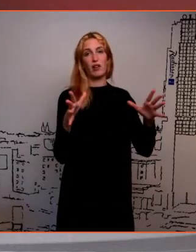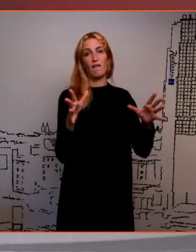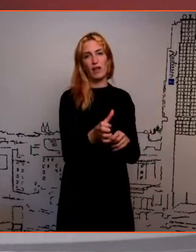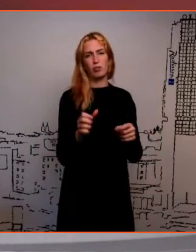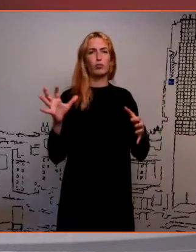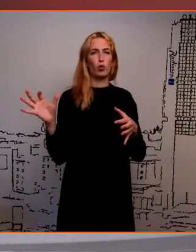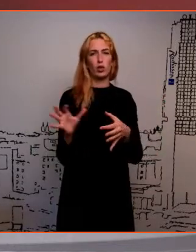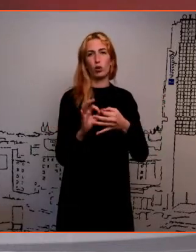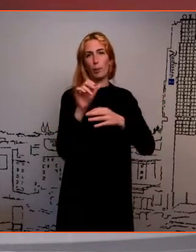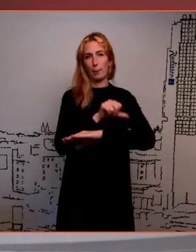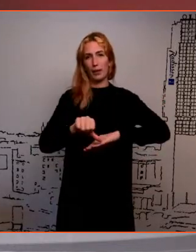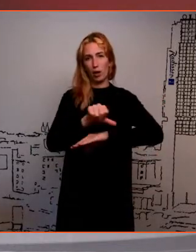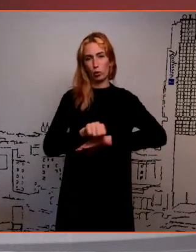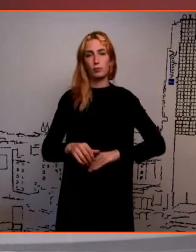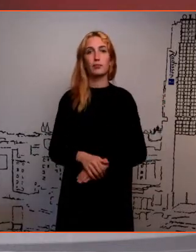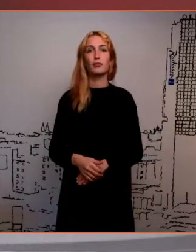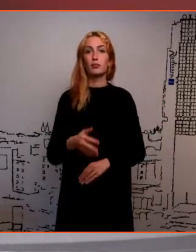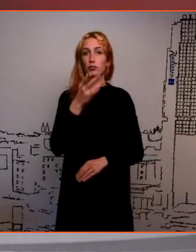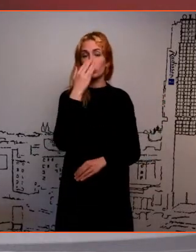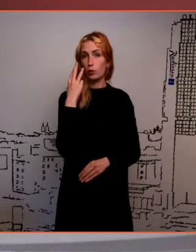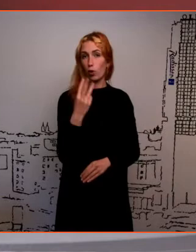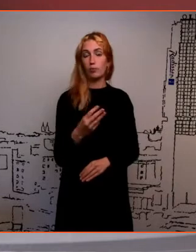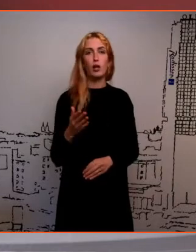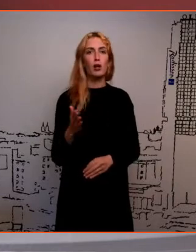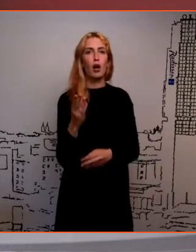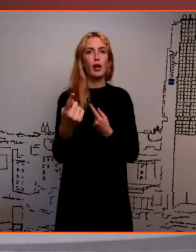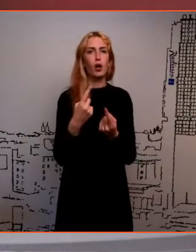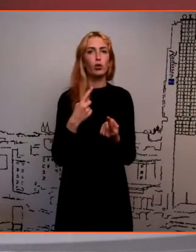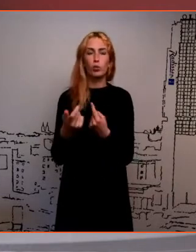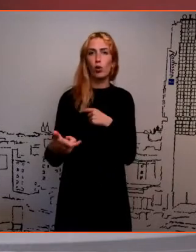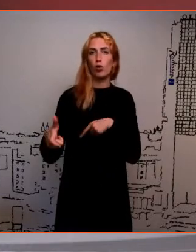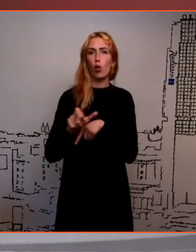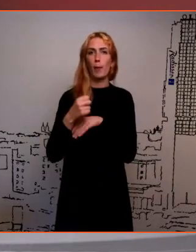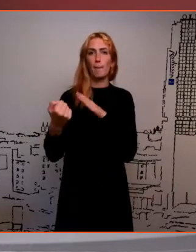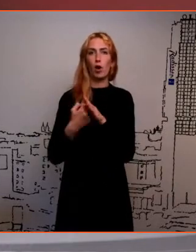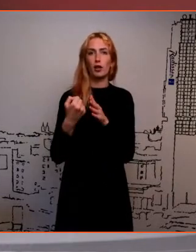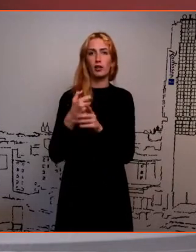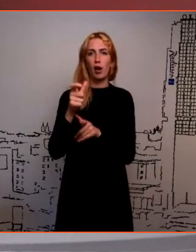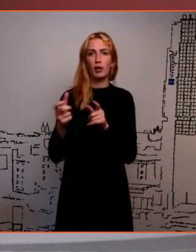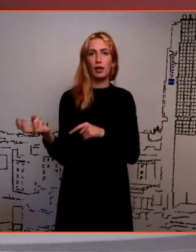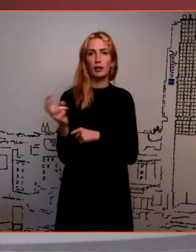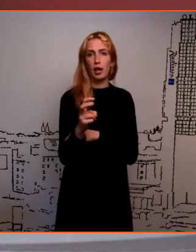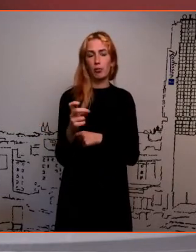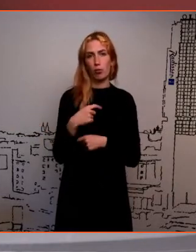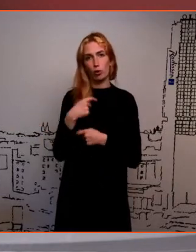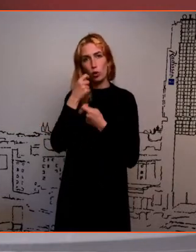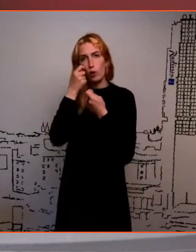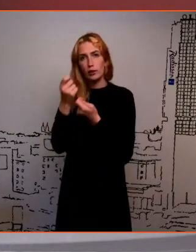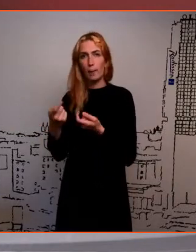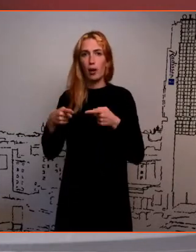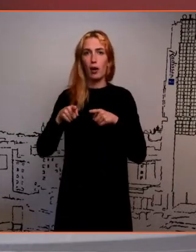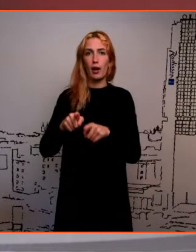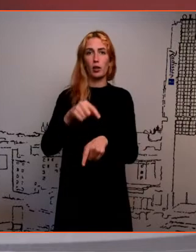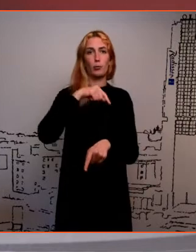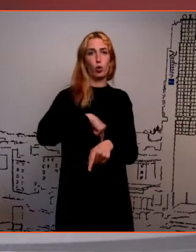seonduv olnud. number kolm, karjääri nõustamisel käib üha rohkem kandidaati, kellele ma soovitan paraleelsed